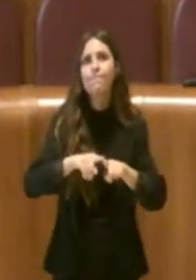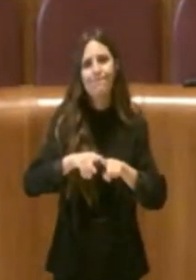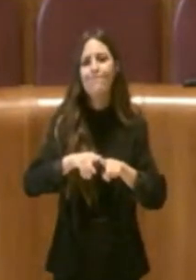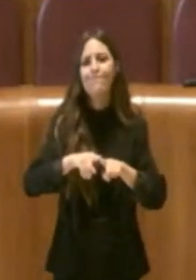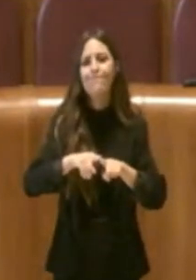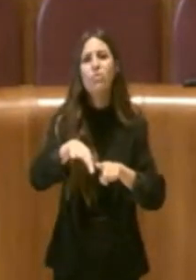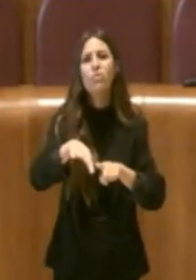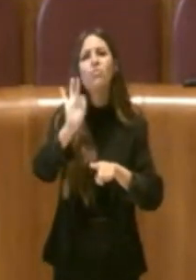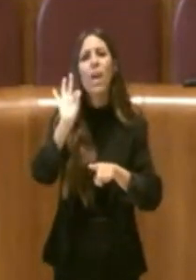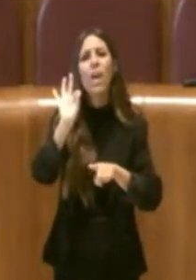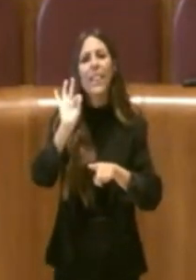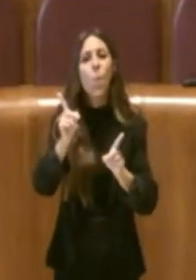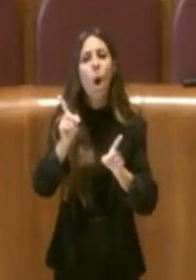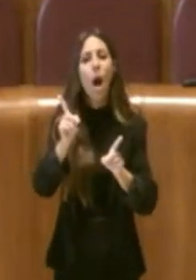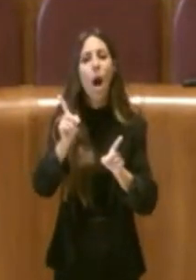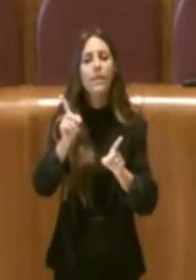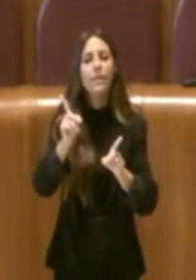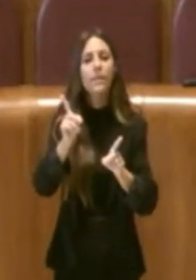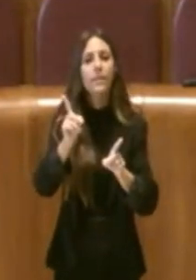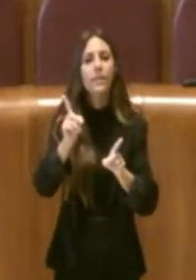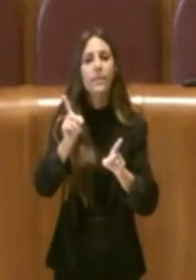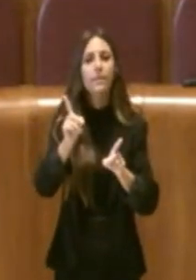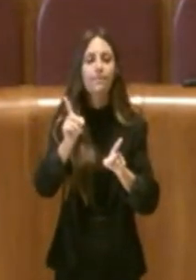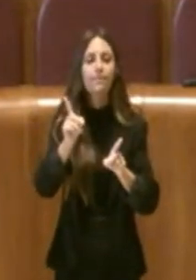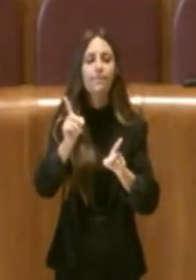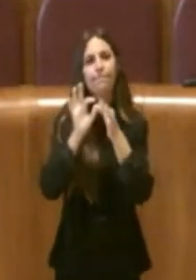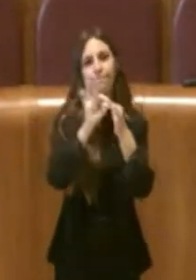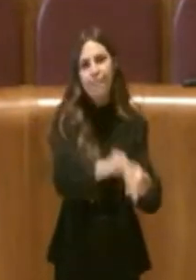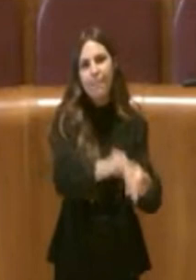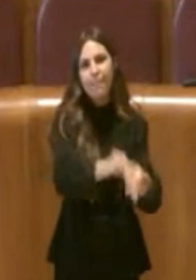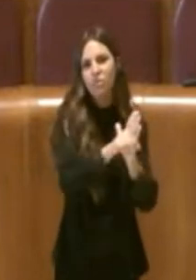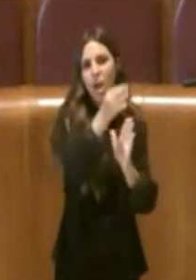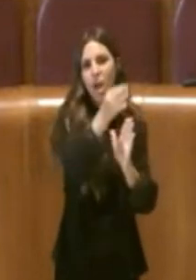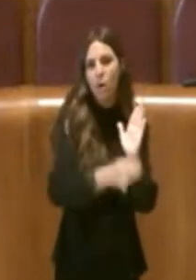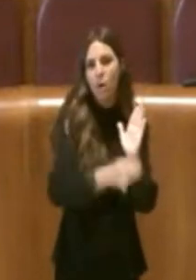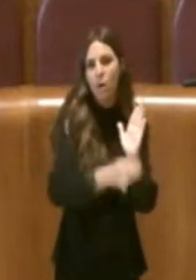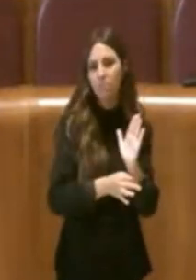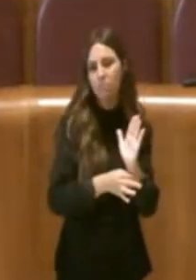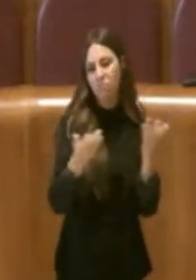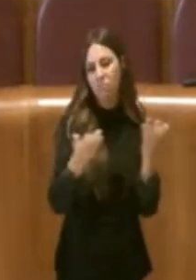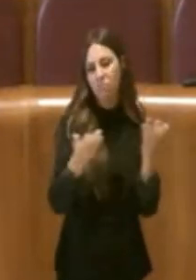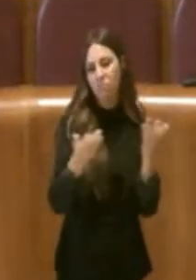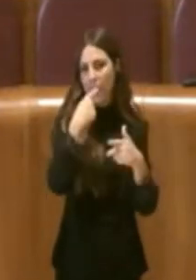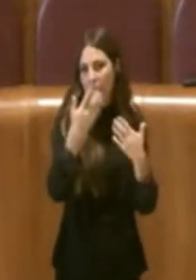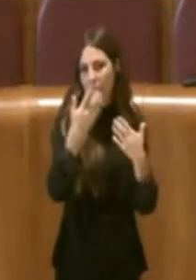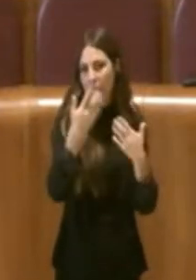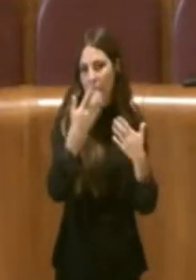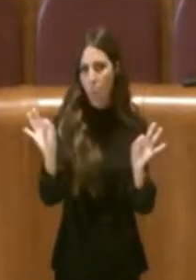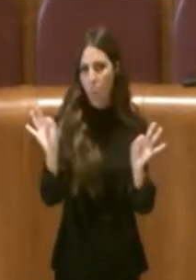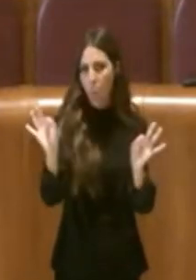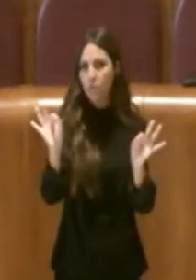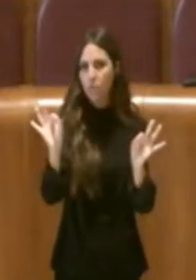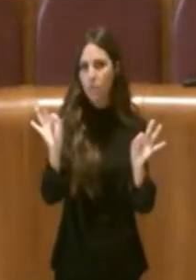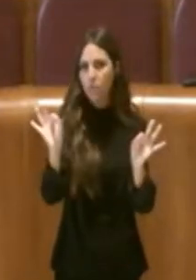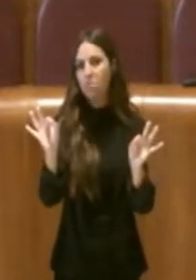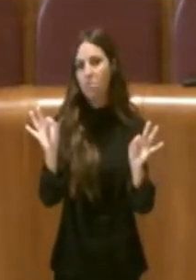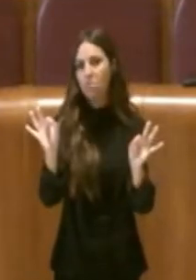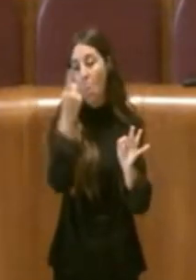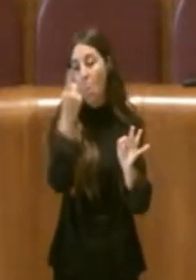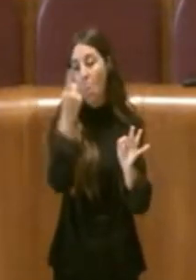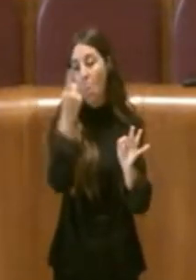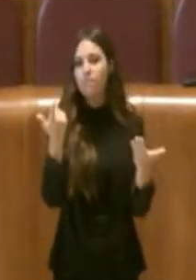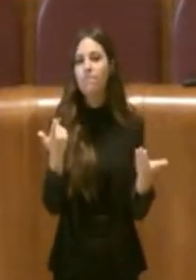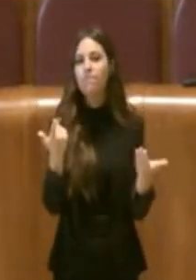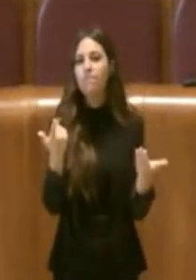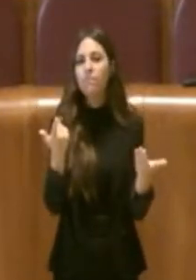indirizzi prevalentemente sulla legislazione ordinaria. Ne abbiamo citati alcuni, uno su tutti ovviamente